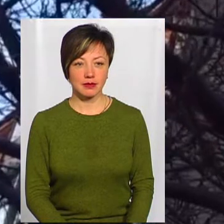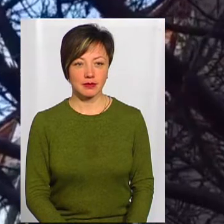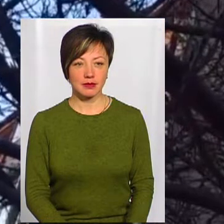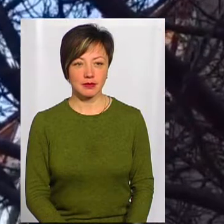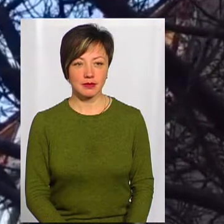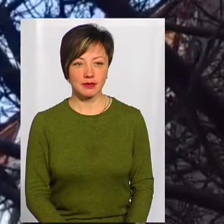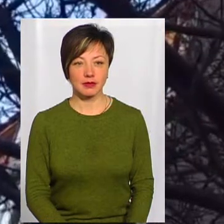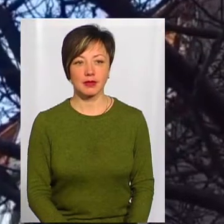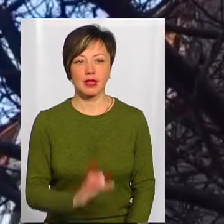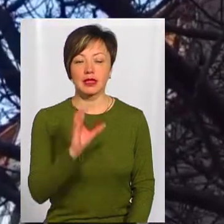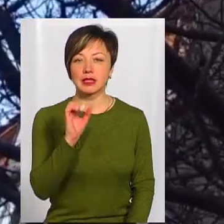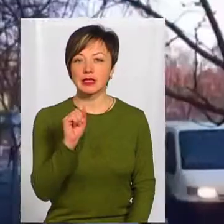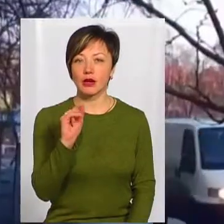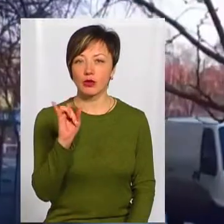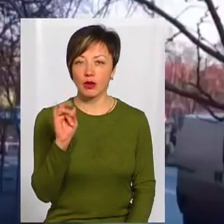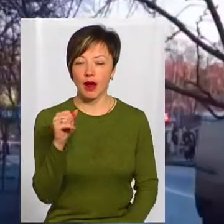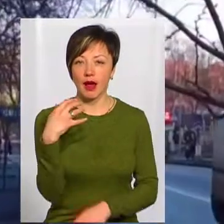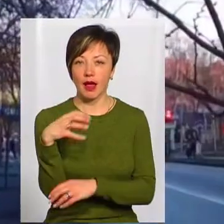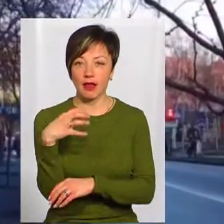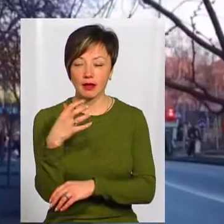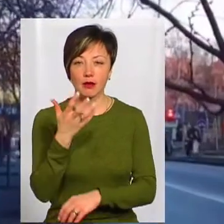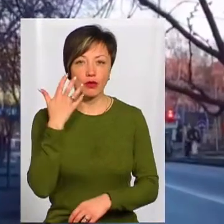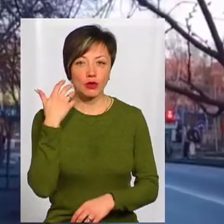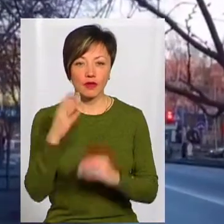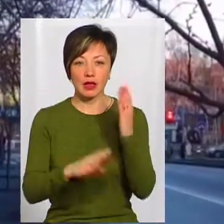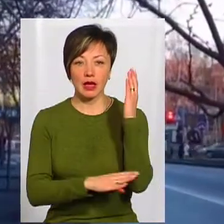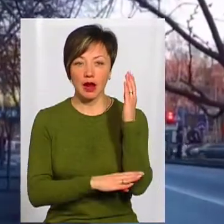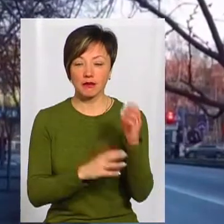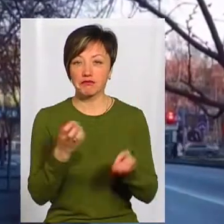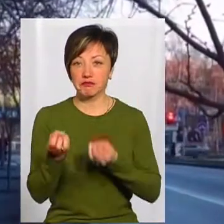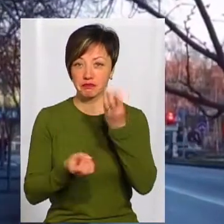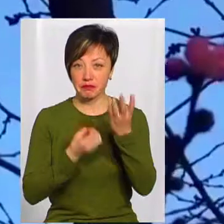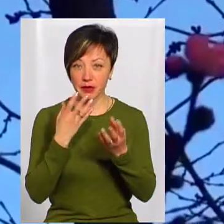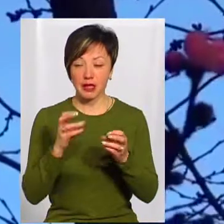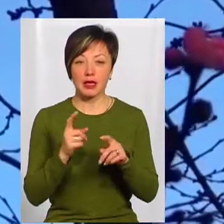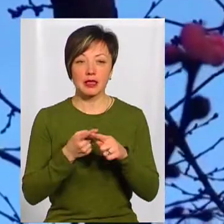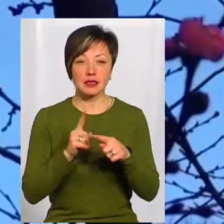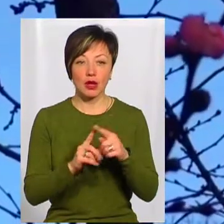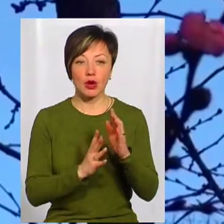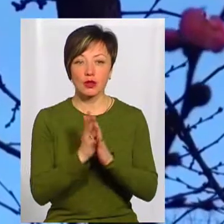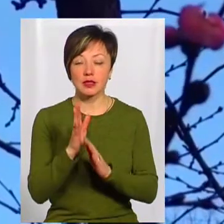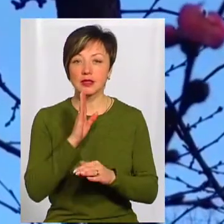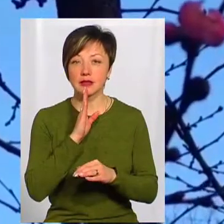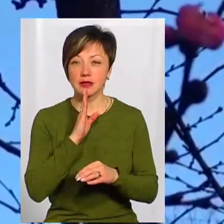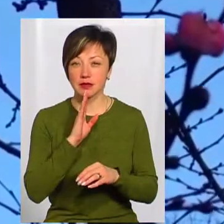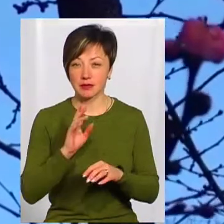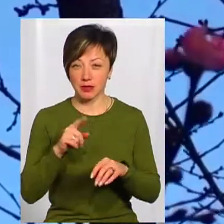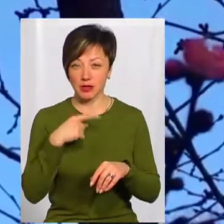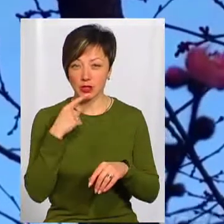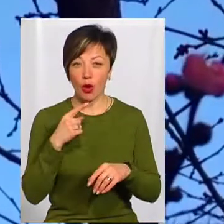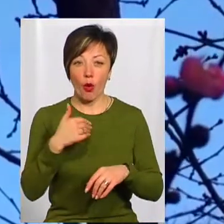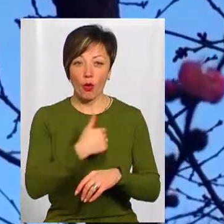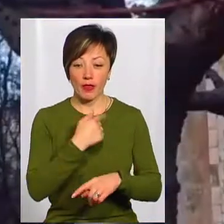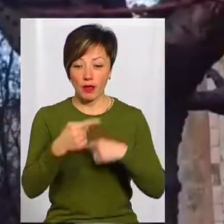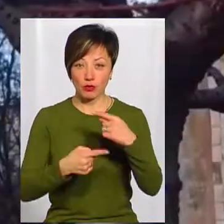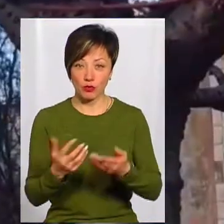Сакура, калина, плодові дерева через тривале утримання теплої погоди зацвіли. Спеціаліст з рослиниста Ванда Сердюк каже, коли садівники хочуть наступного